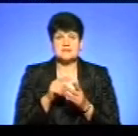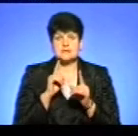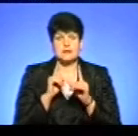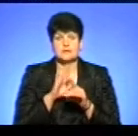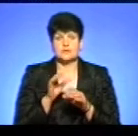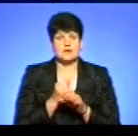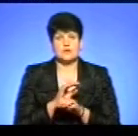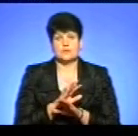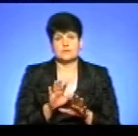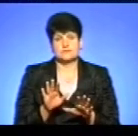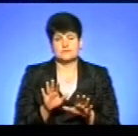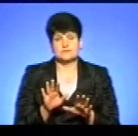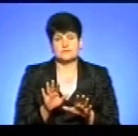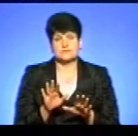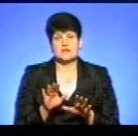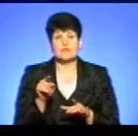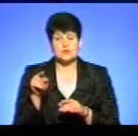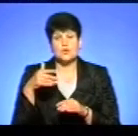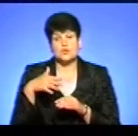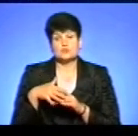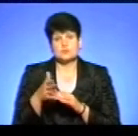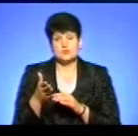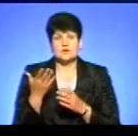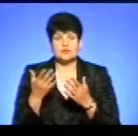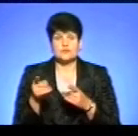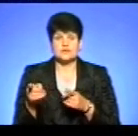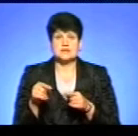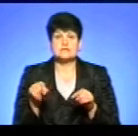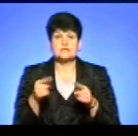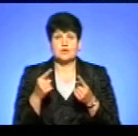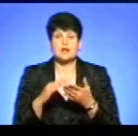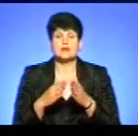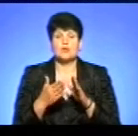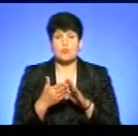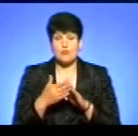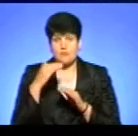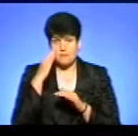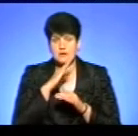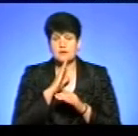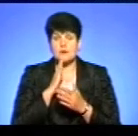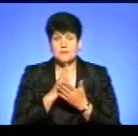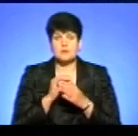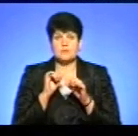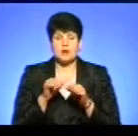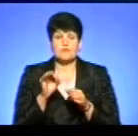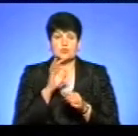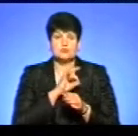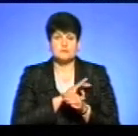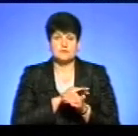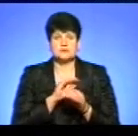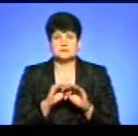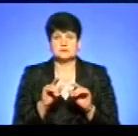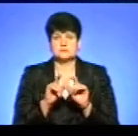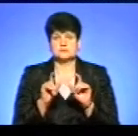не здійснює. Тобто, вони розуміють, якщо вони створили умови, батьки мають право користуватися дошкільною